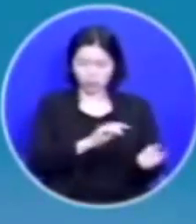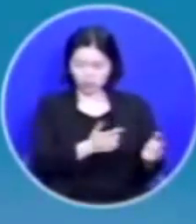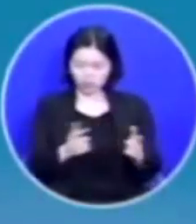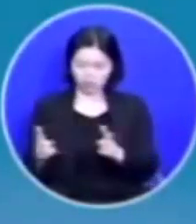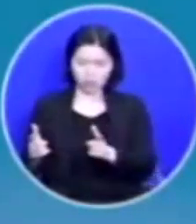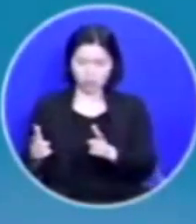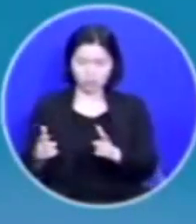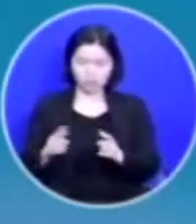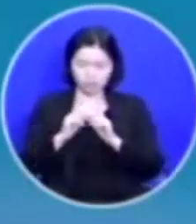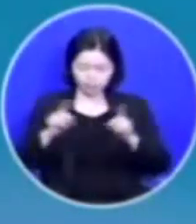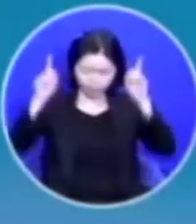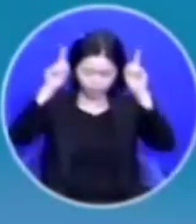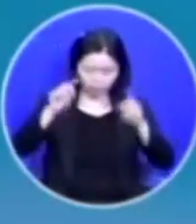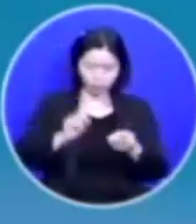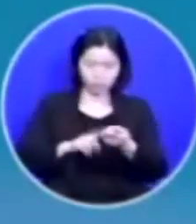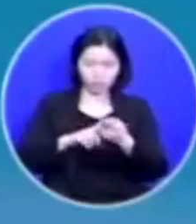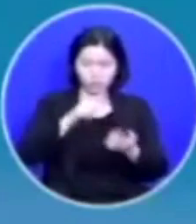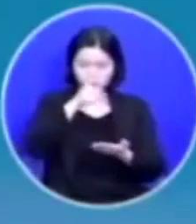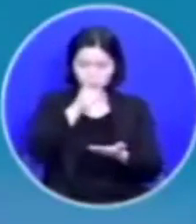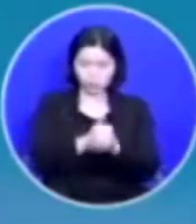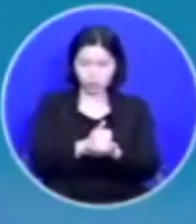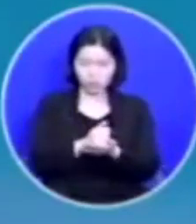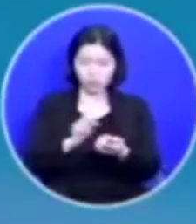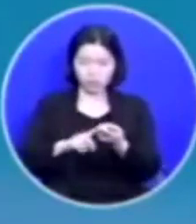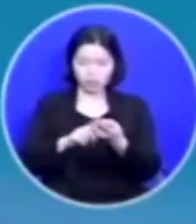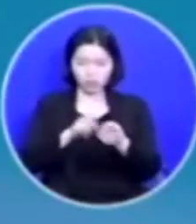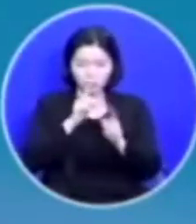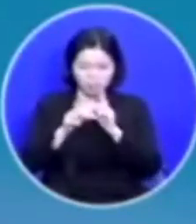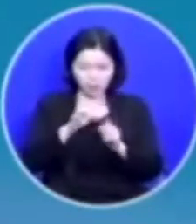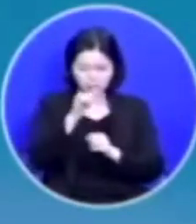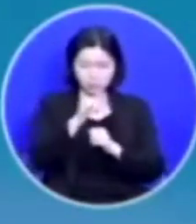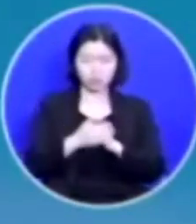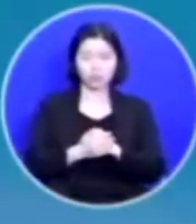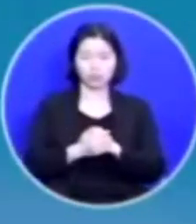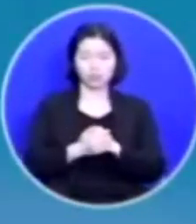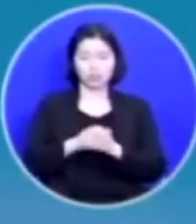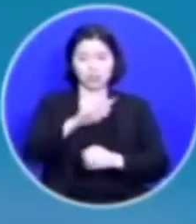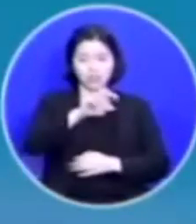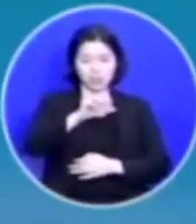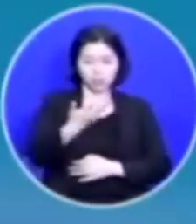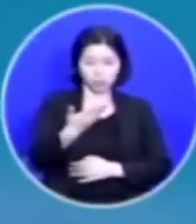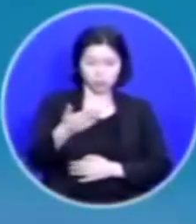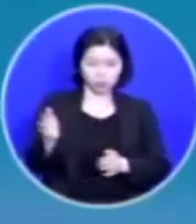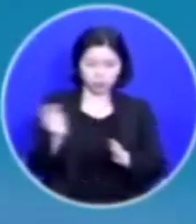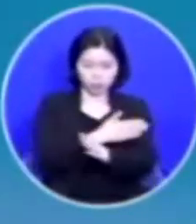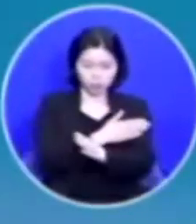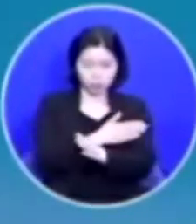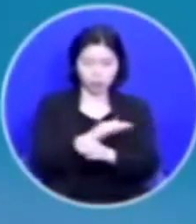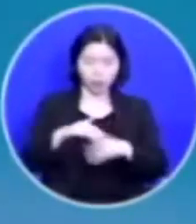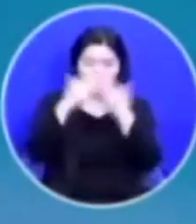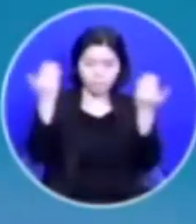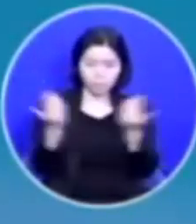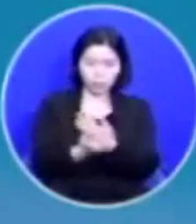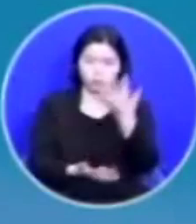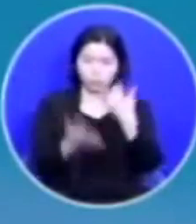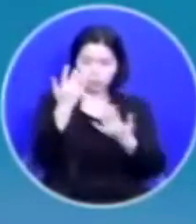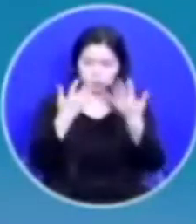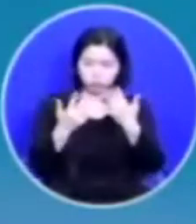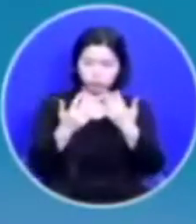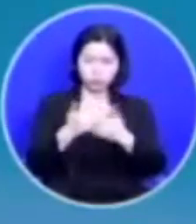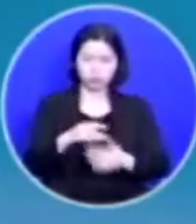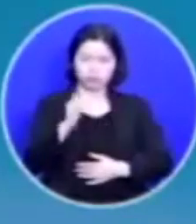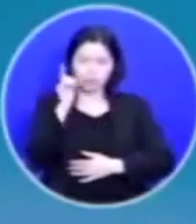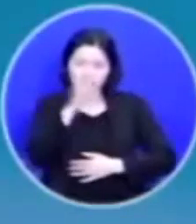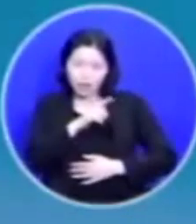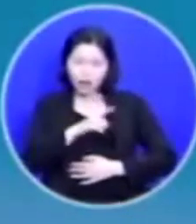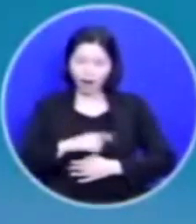진노하시게 되는 죄에 대하여 언급이 나옵니다 29절부터 보면 모든 불의, 추악, 탐욕,